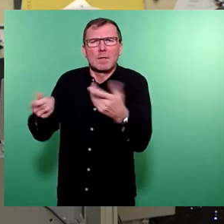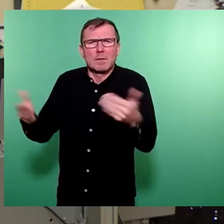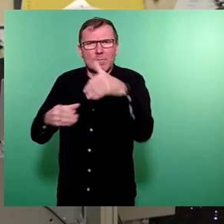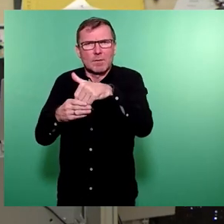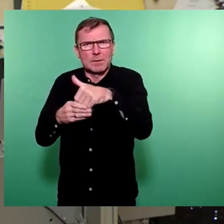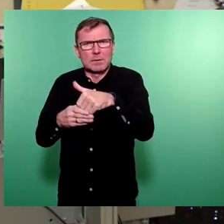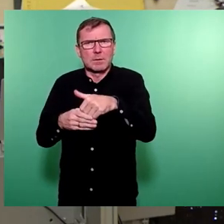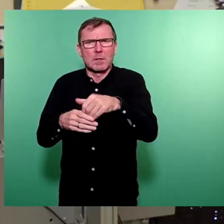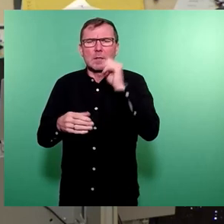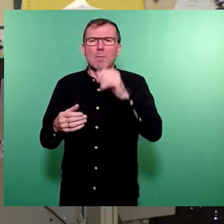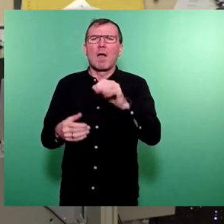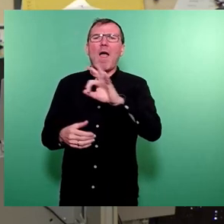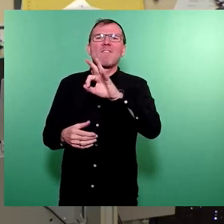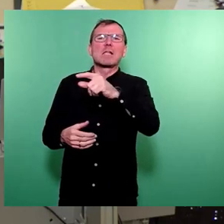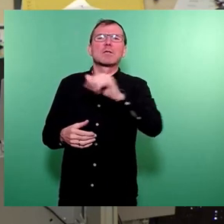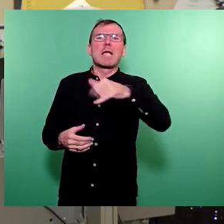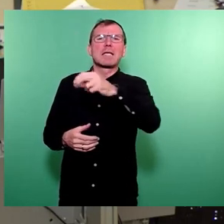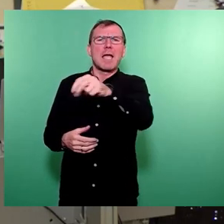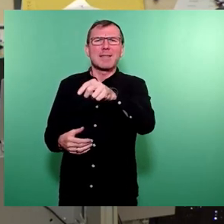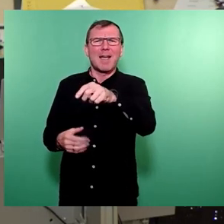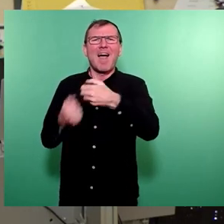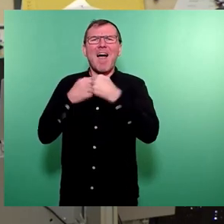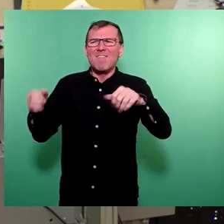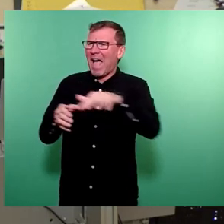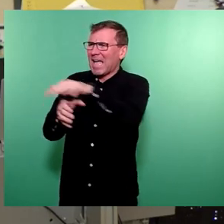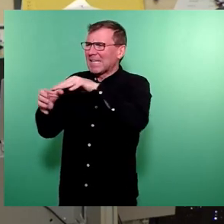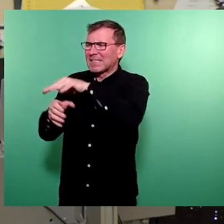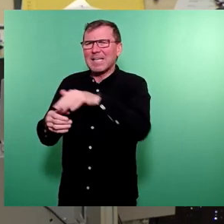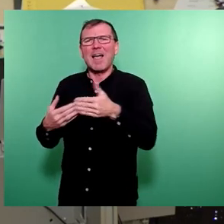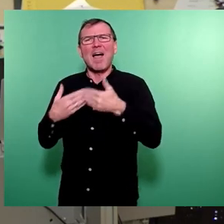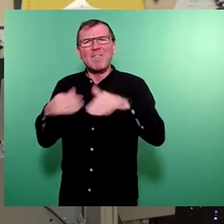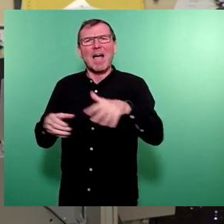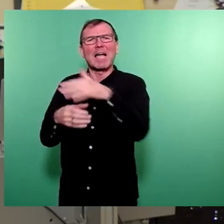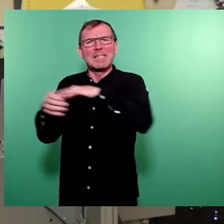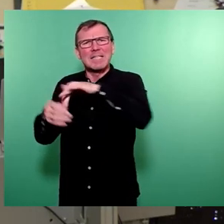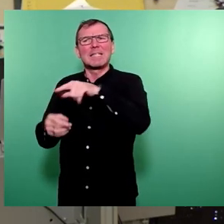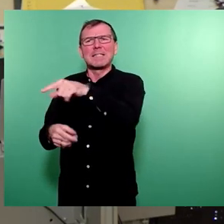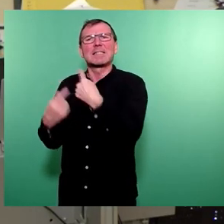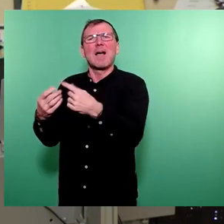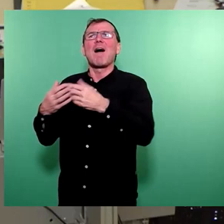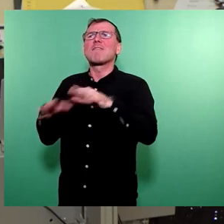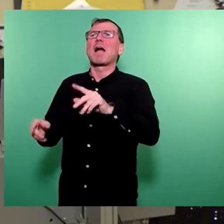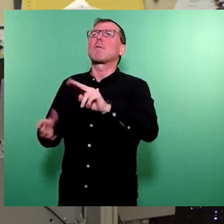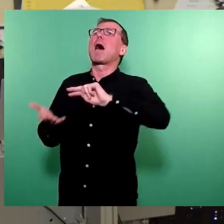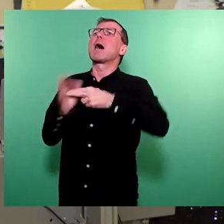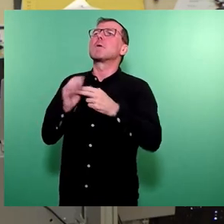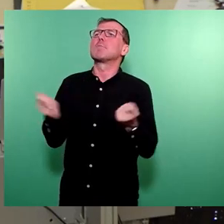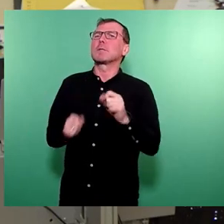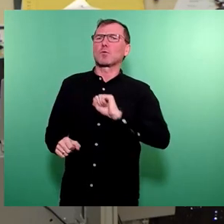man auf die Frau Filius Jena eingehen. Freie Szene heißt freie Szene, weil sie nicht dem Politbetrieb gehört.